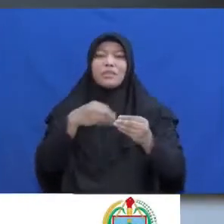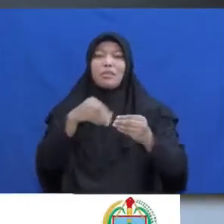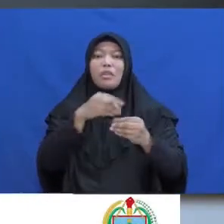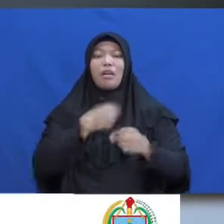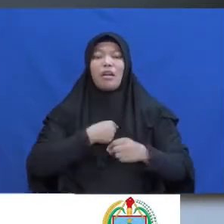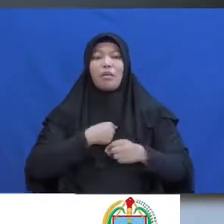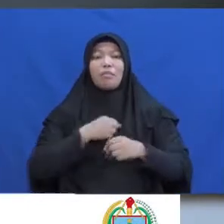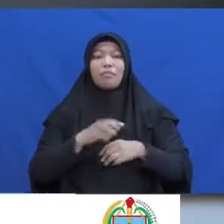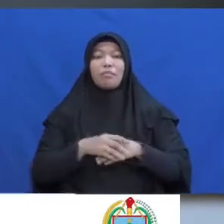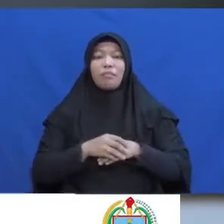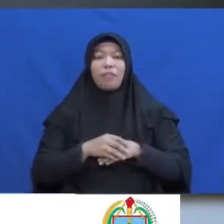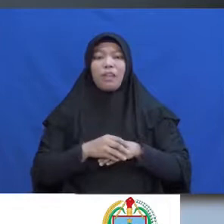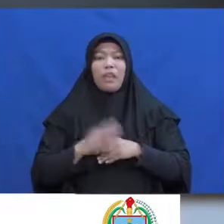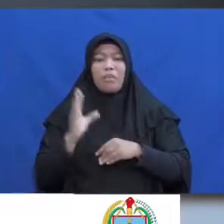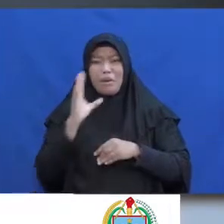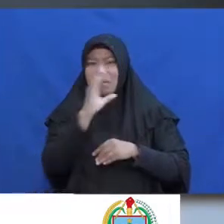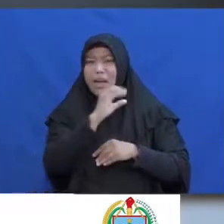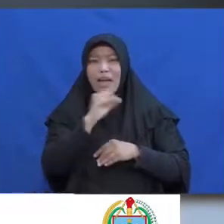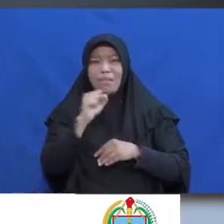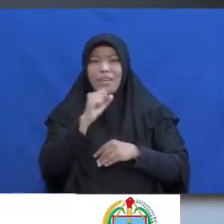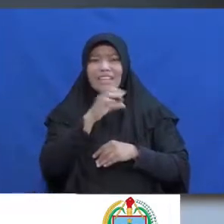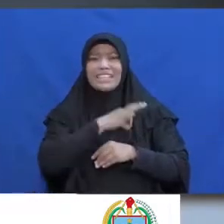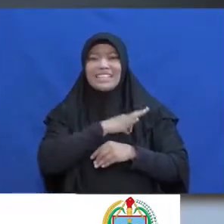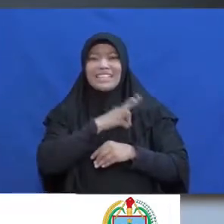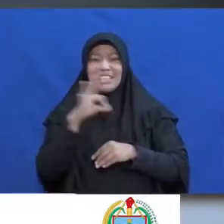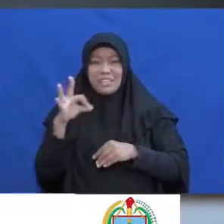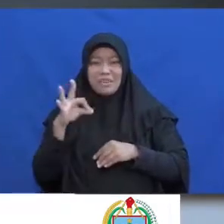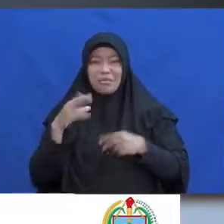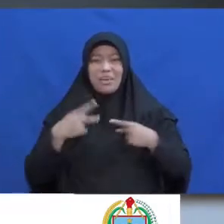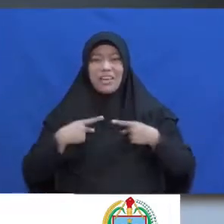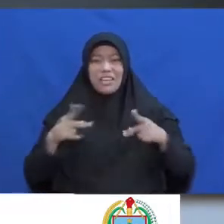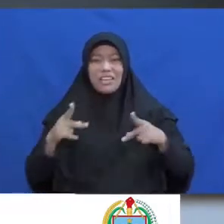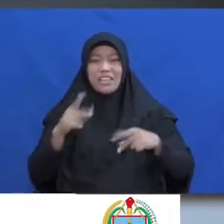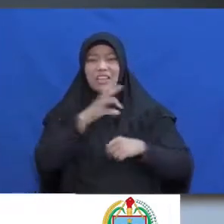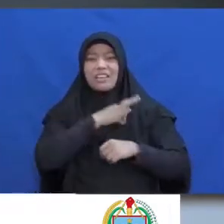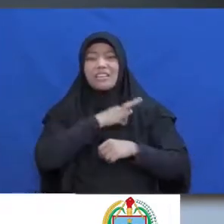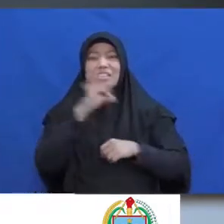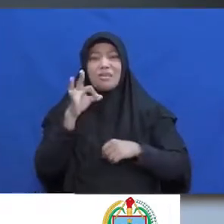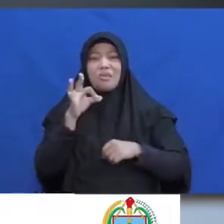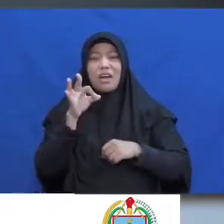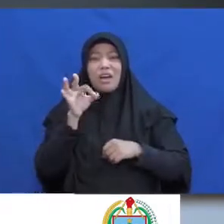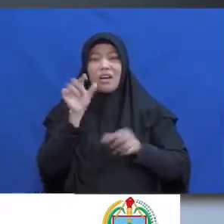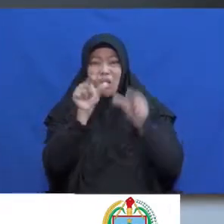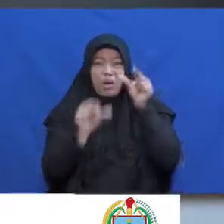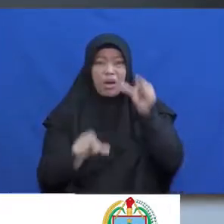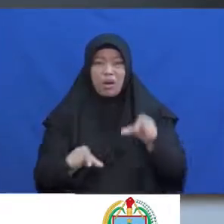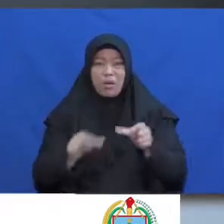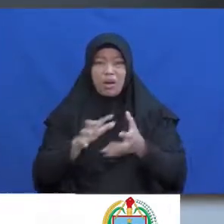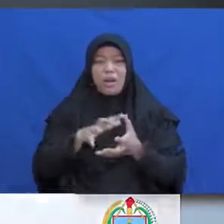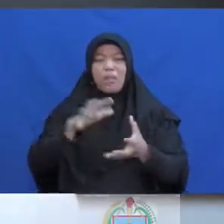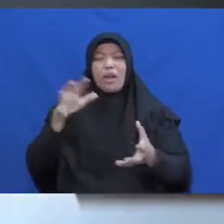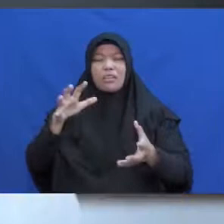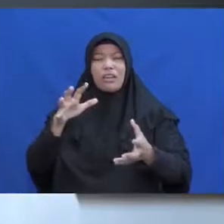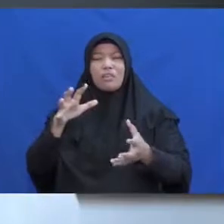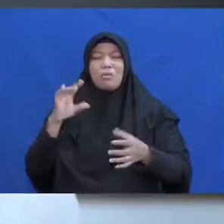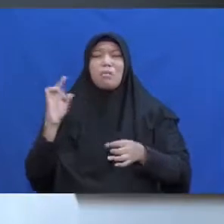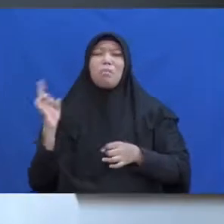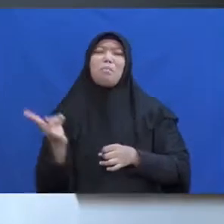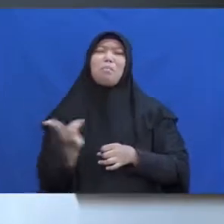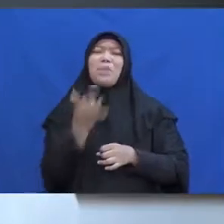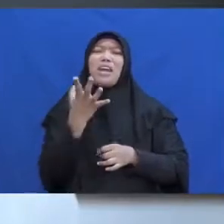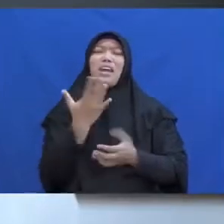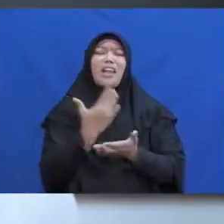Memahami Jiwa kita Dan jiwa orang banyak Lebih